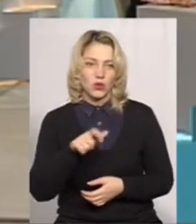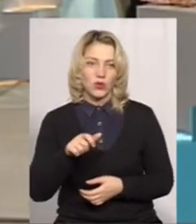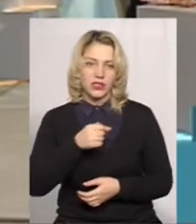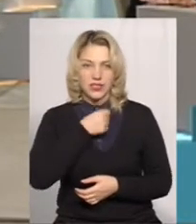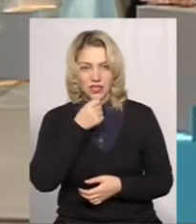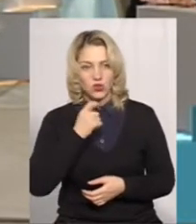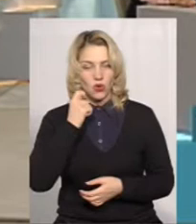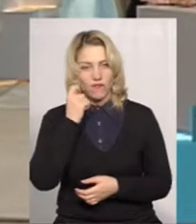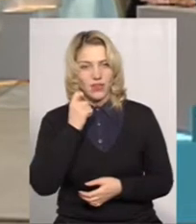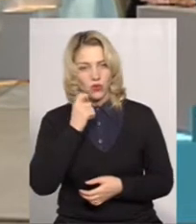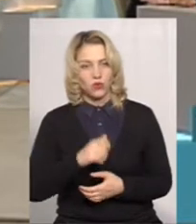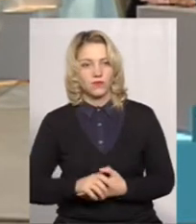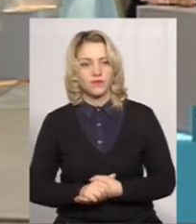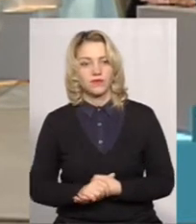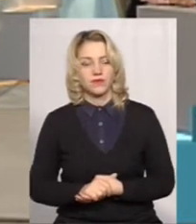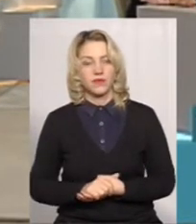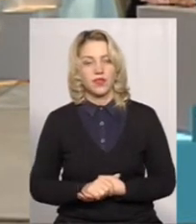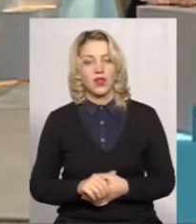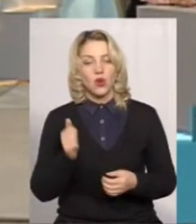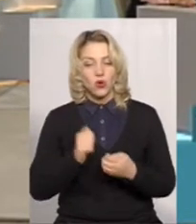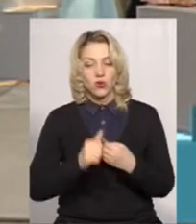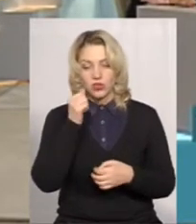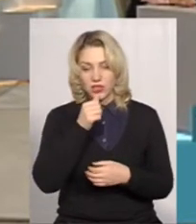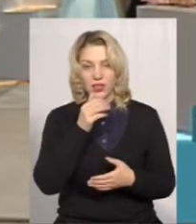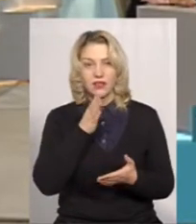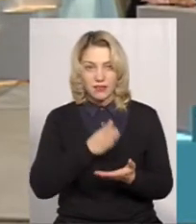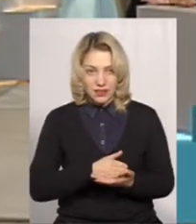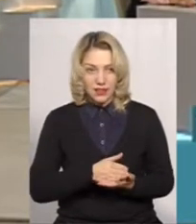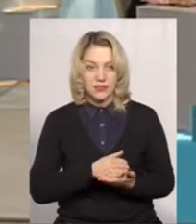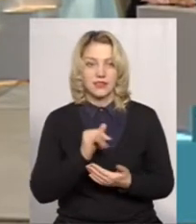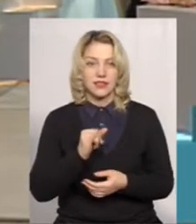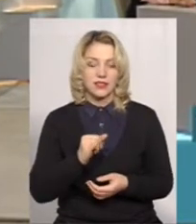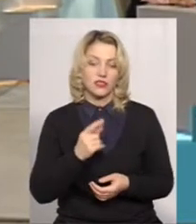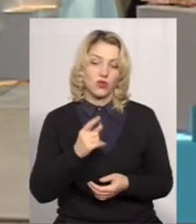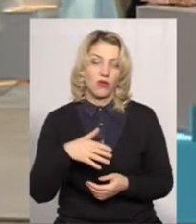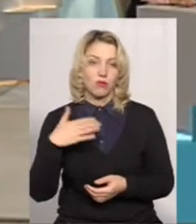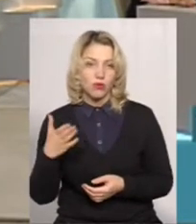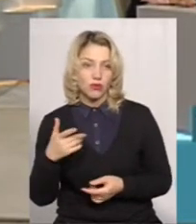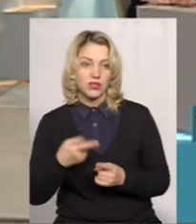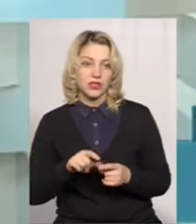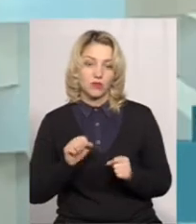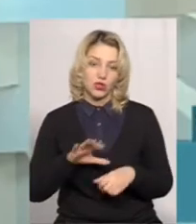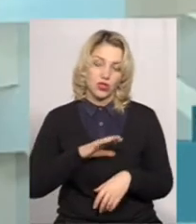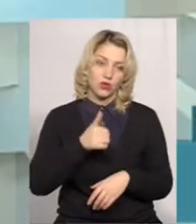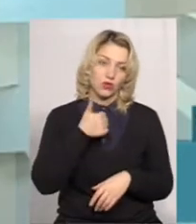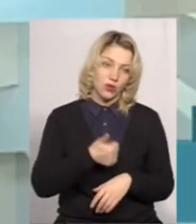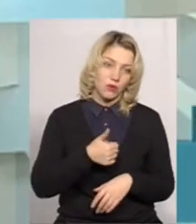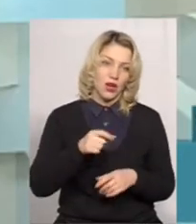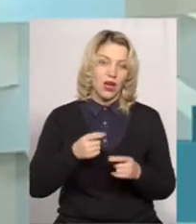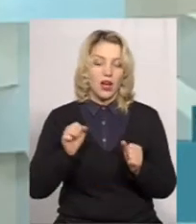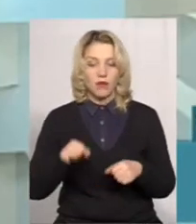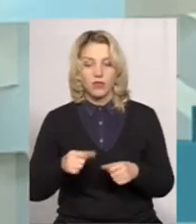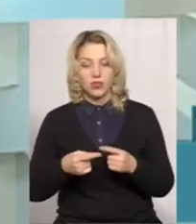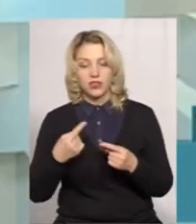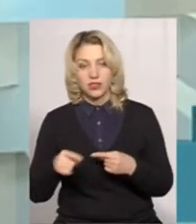старшого віку? Кожен рік є, і з одного боку, може це добре, з іншого,